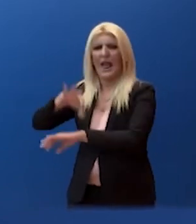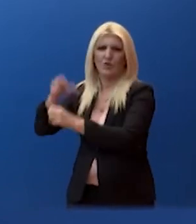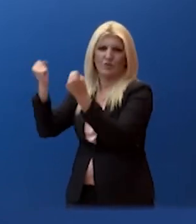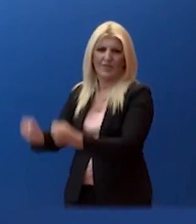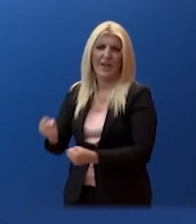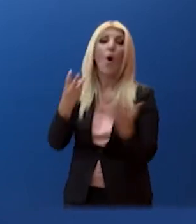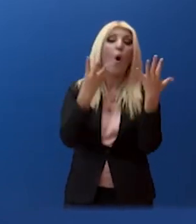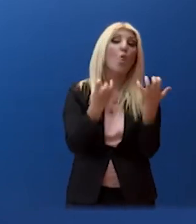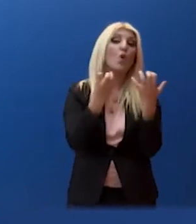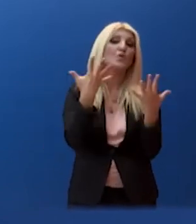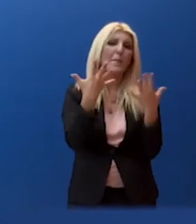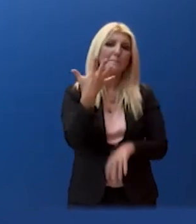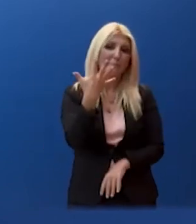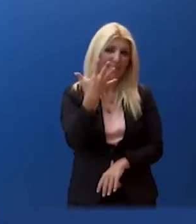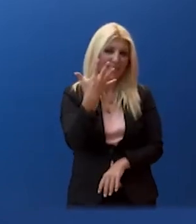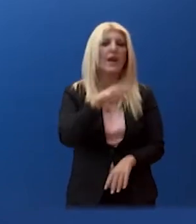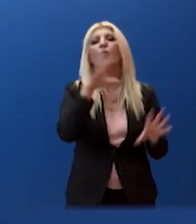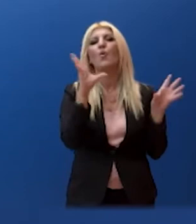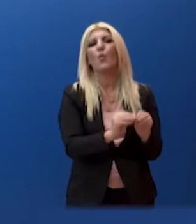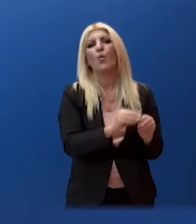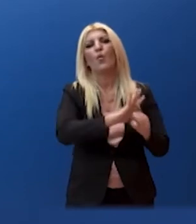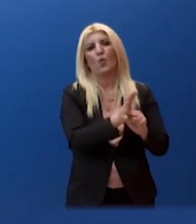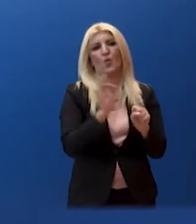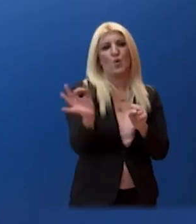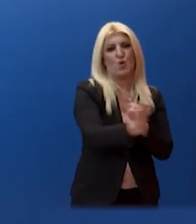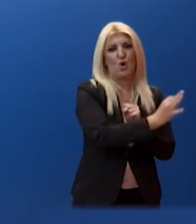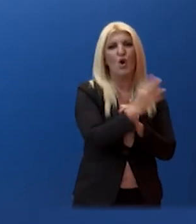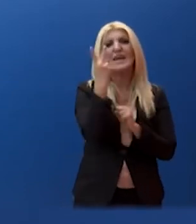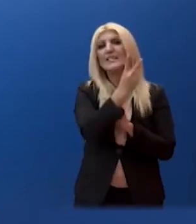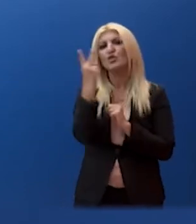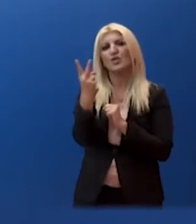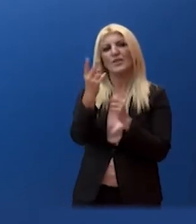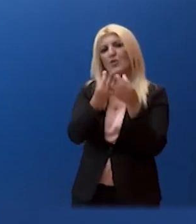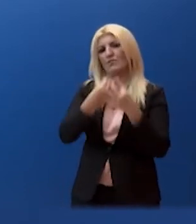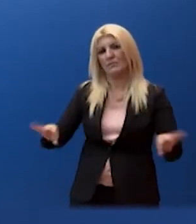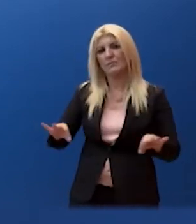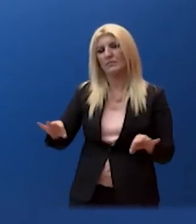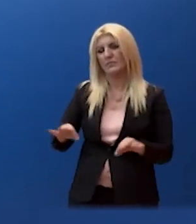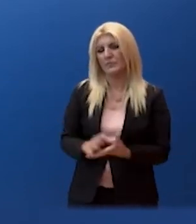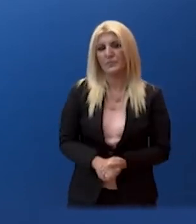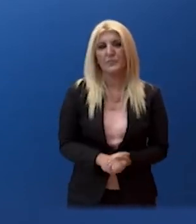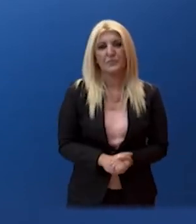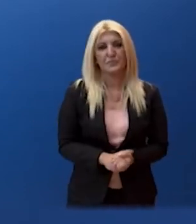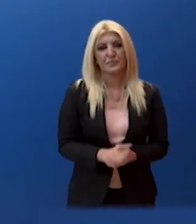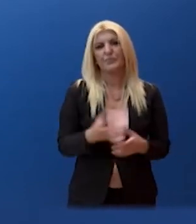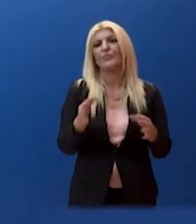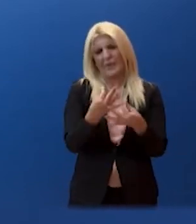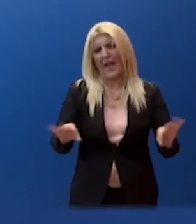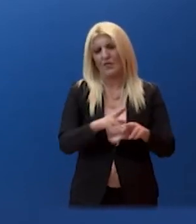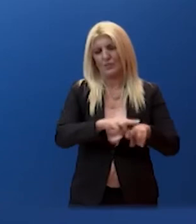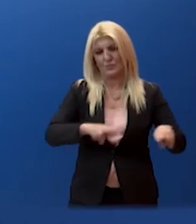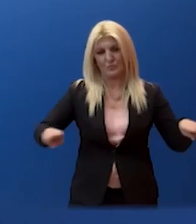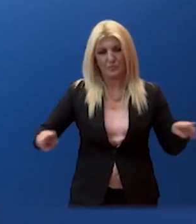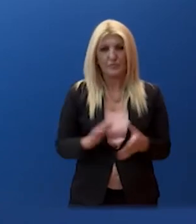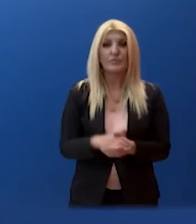Από αυτές, οι 53 είναι κατελημένες και οι 22 κενές. Τη στιγμή αυτή, καθώς αυξάνονται οι εισαγωγές